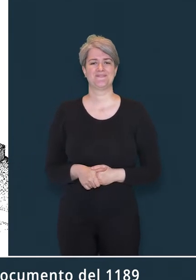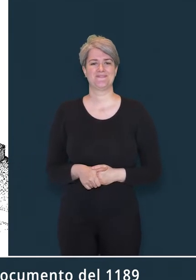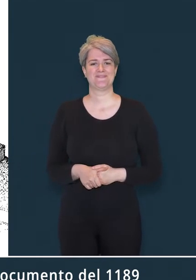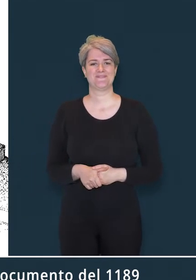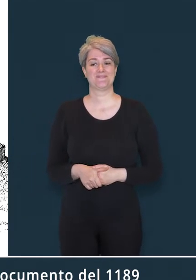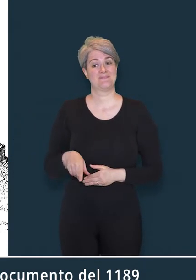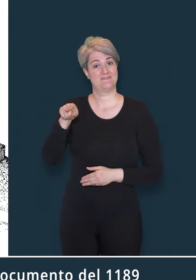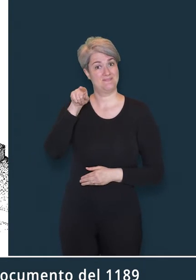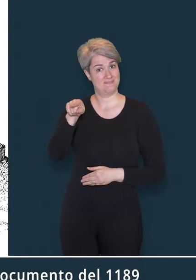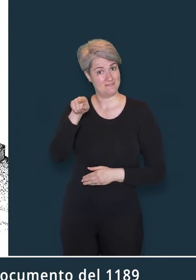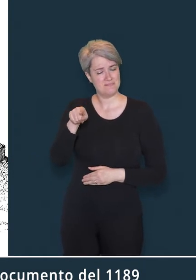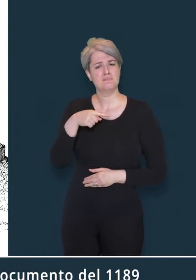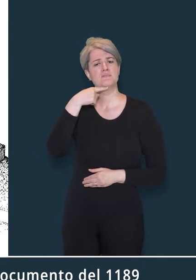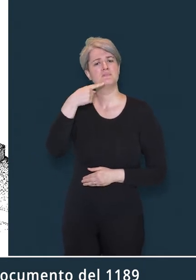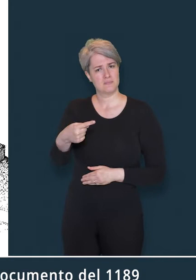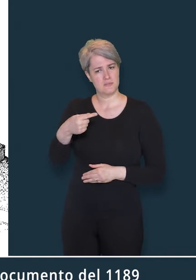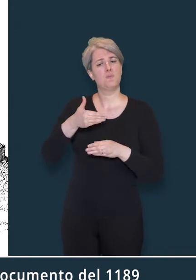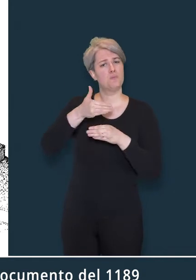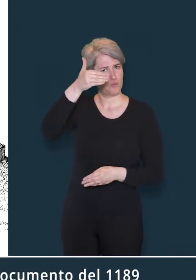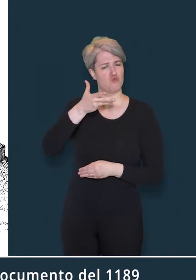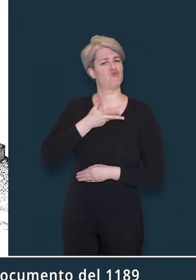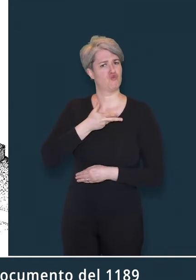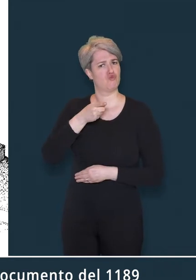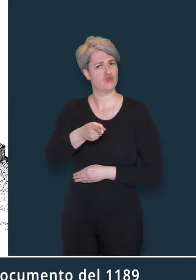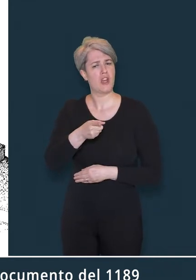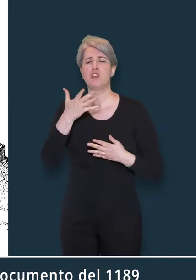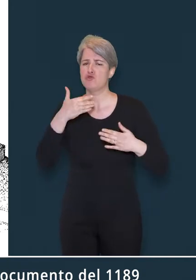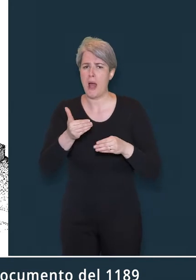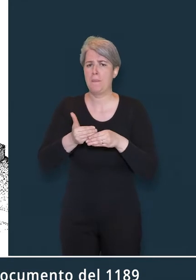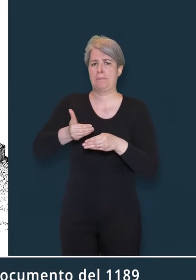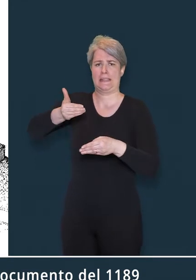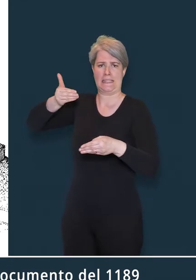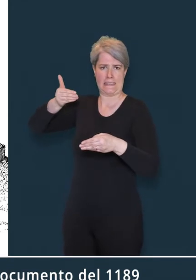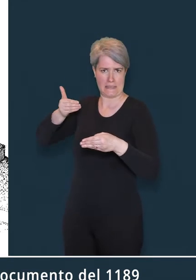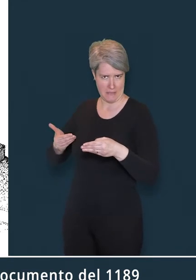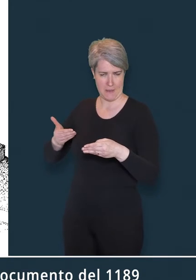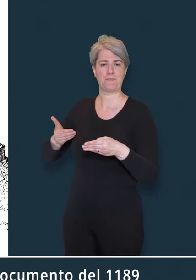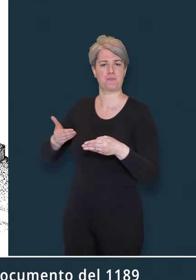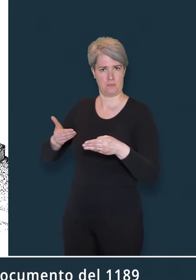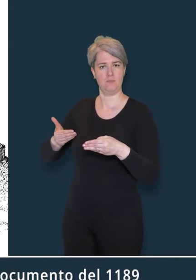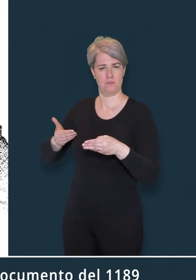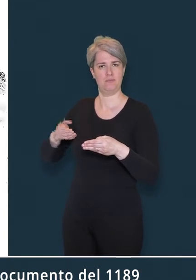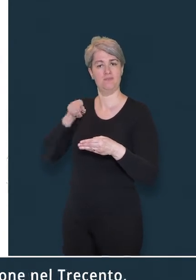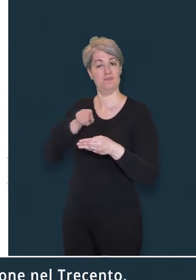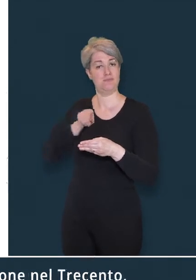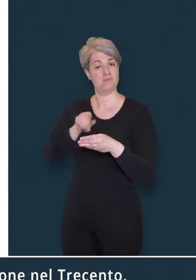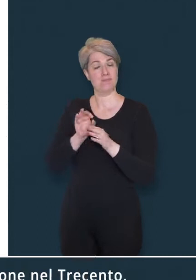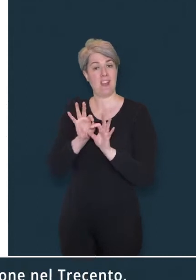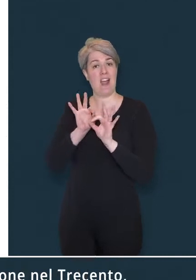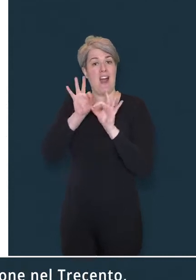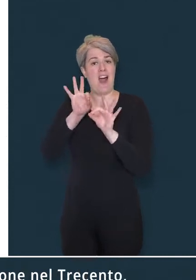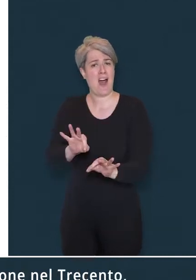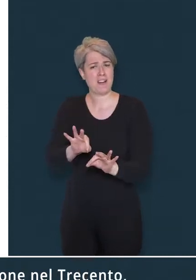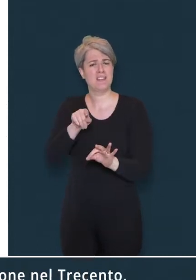che ne attesta l'esistenza già nei decenni precedenti, e